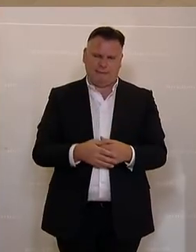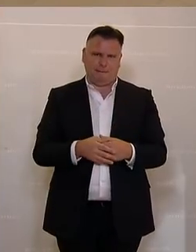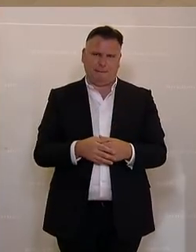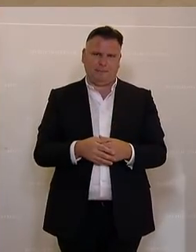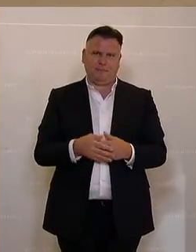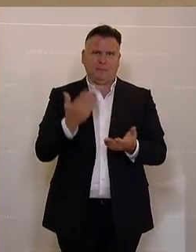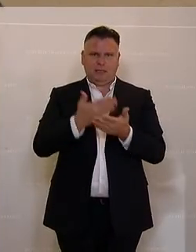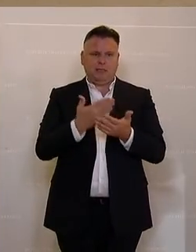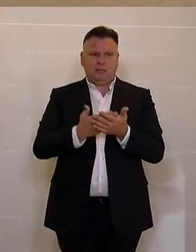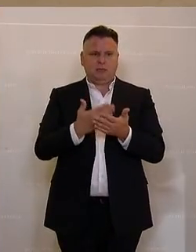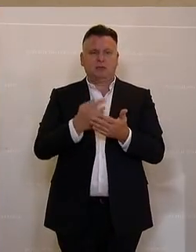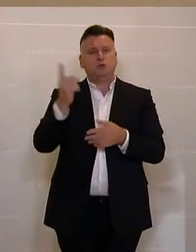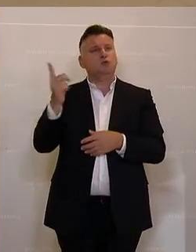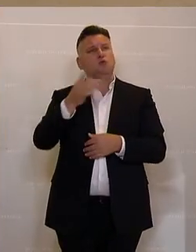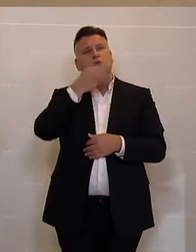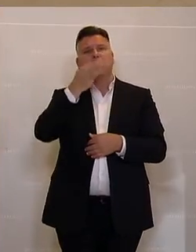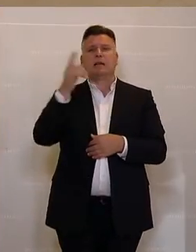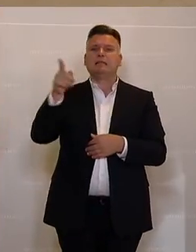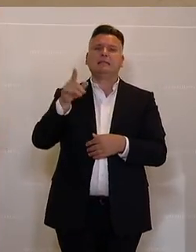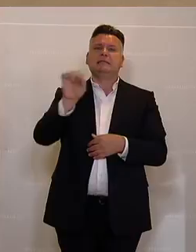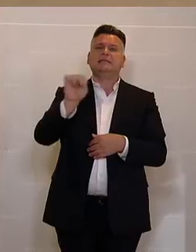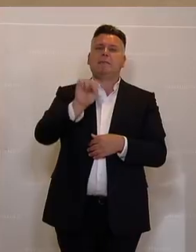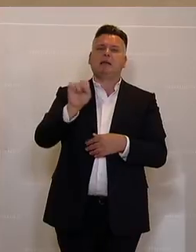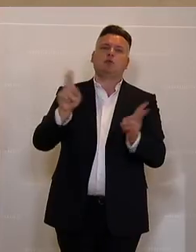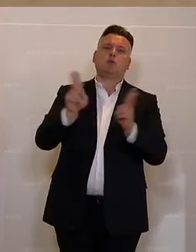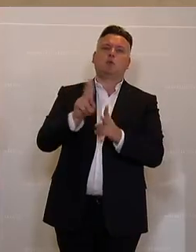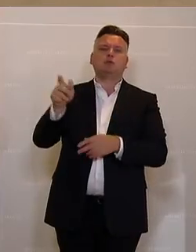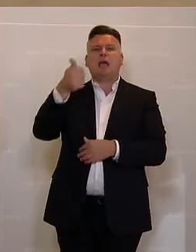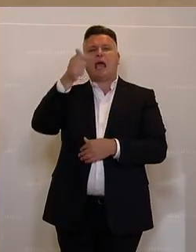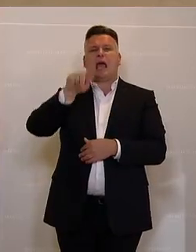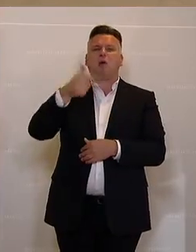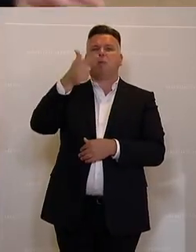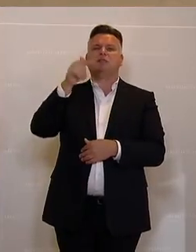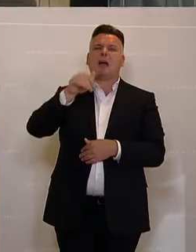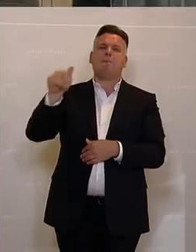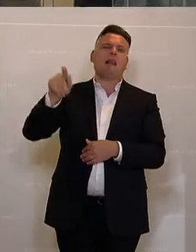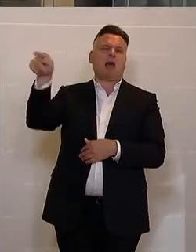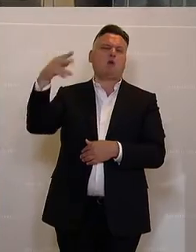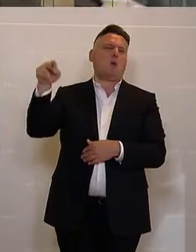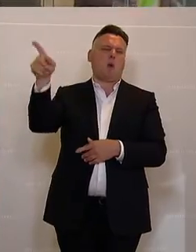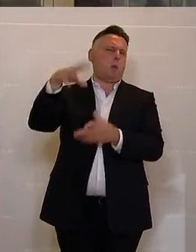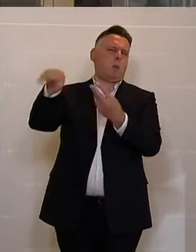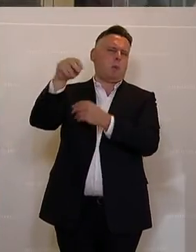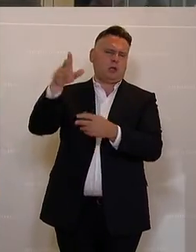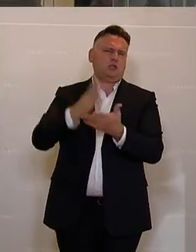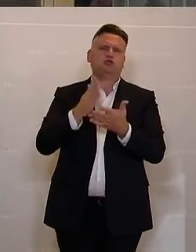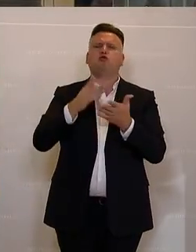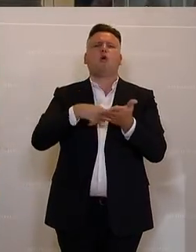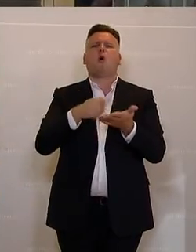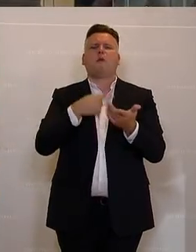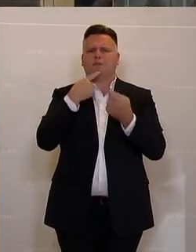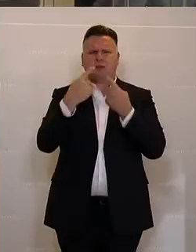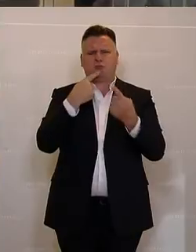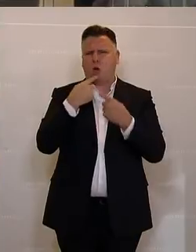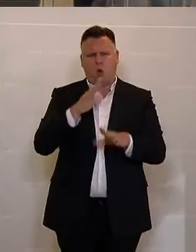auch nicht, dass Sie sagen, Sebastian Kurz hat diese 1,2 Milliarden Euro verhindert. Das wurde mehrfach widerlegt und auch schon besprochen. In